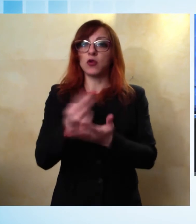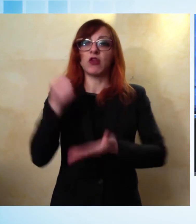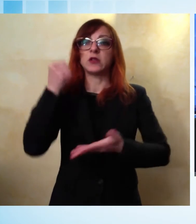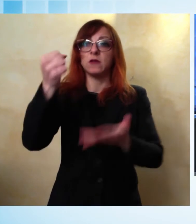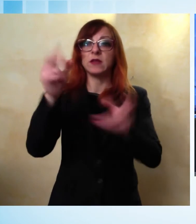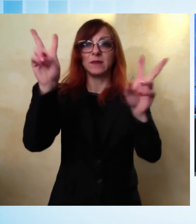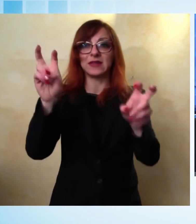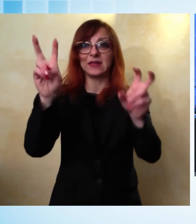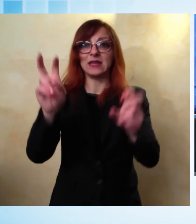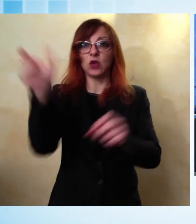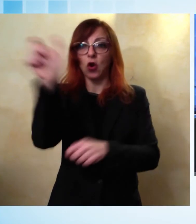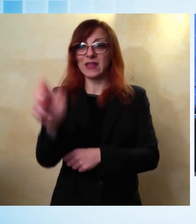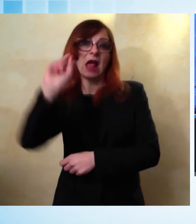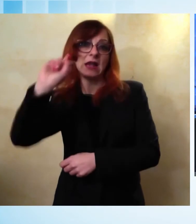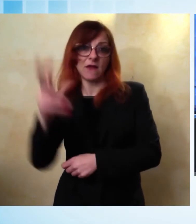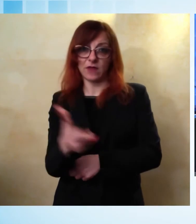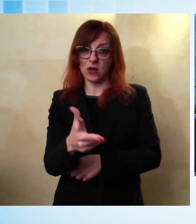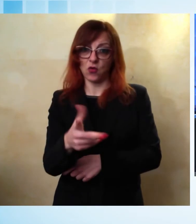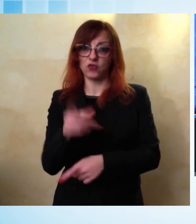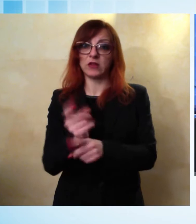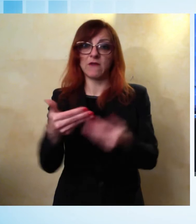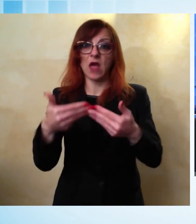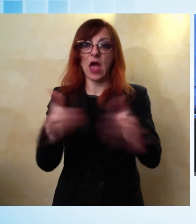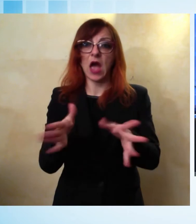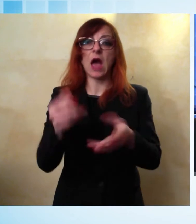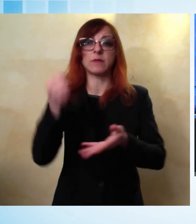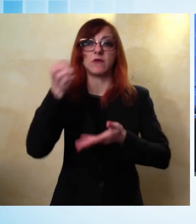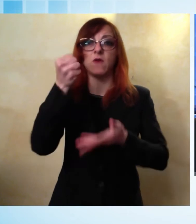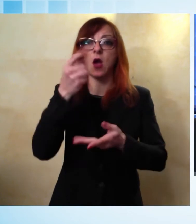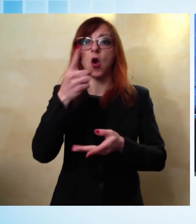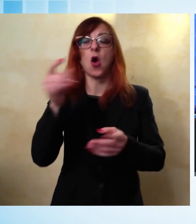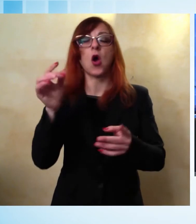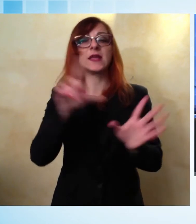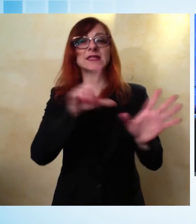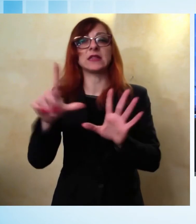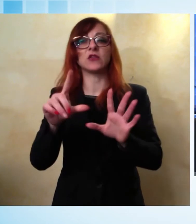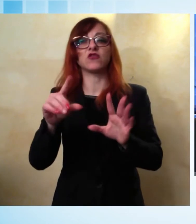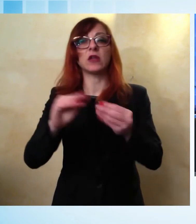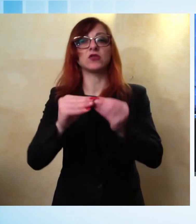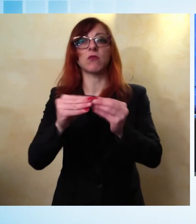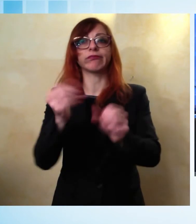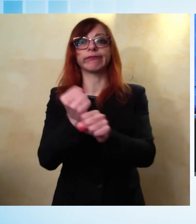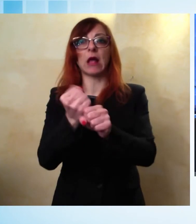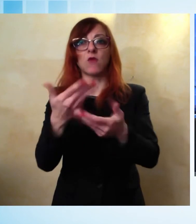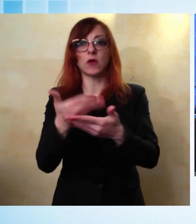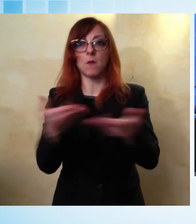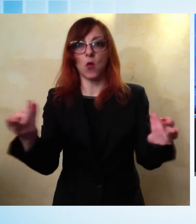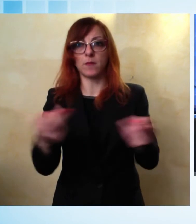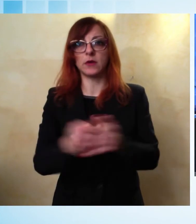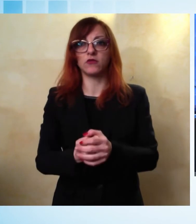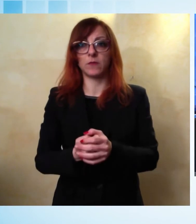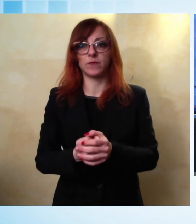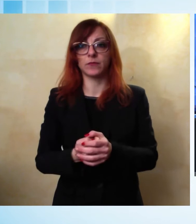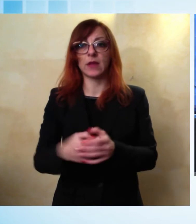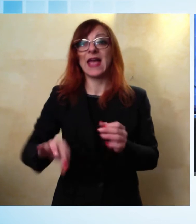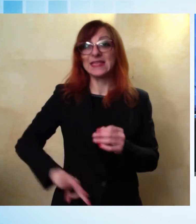700 opere pubbliche attualmente ferme. Per noi, dichiarano i due senatori, è il riconoscimento di un nodo